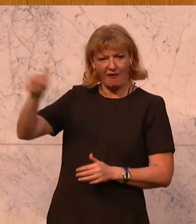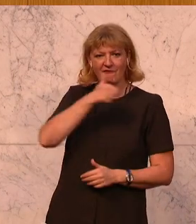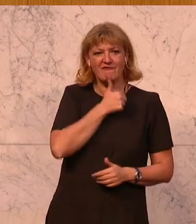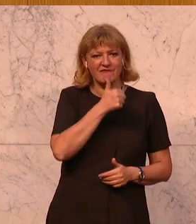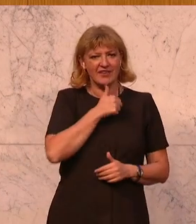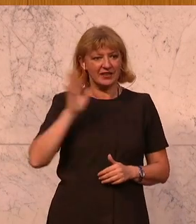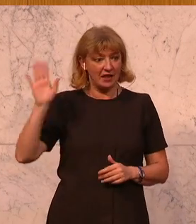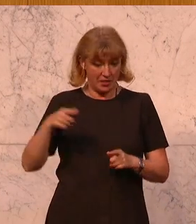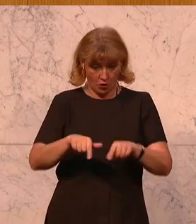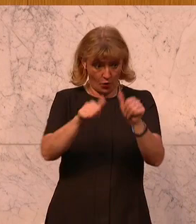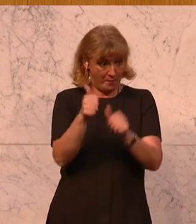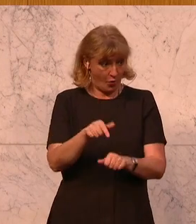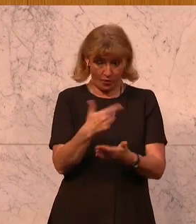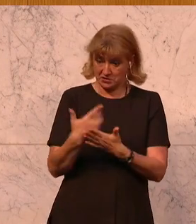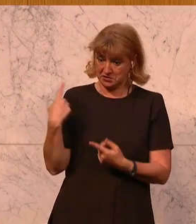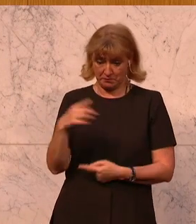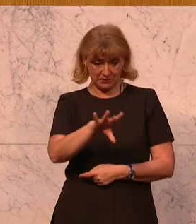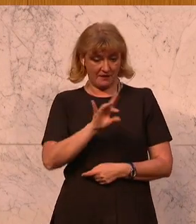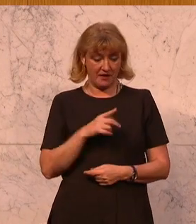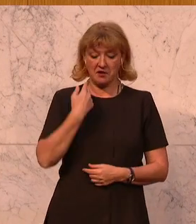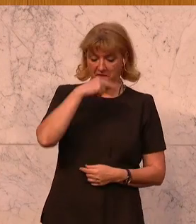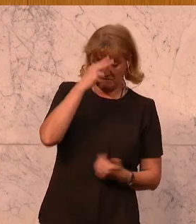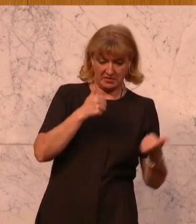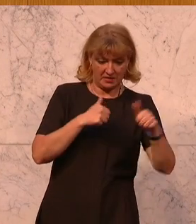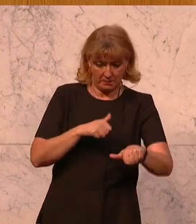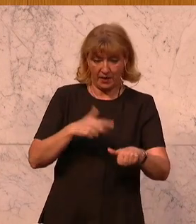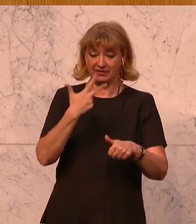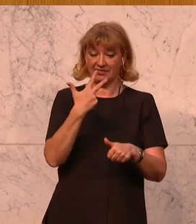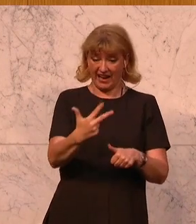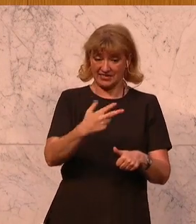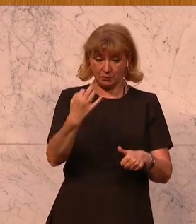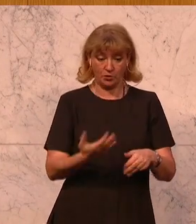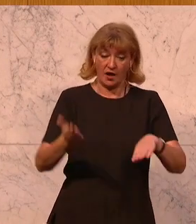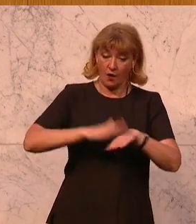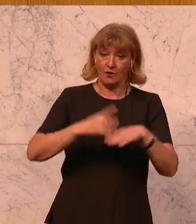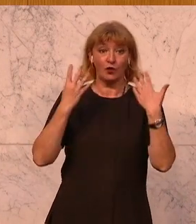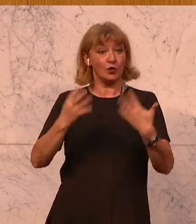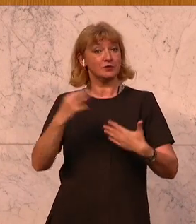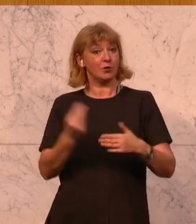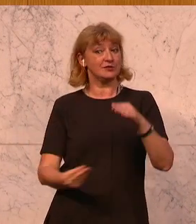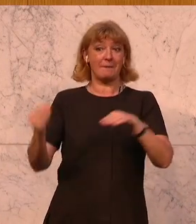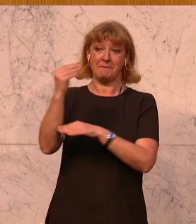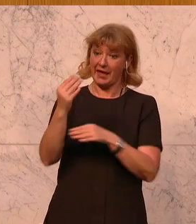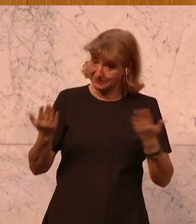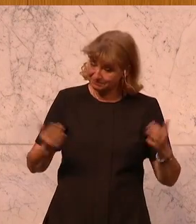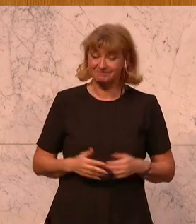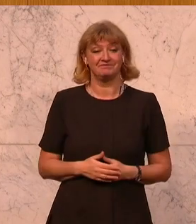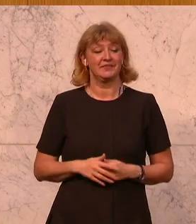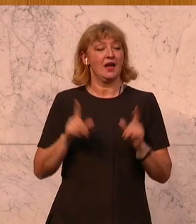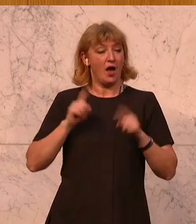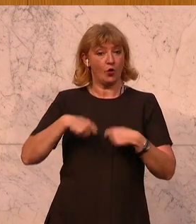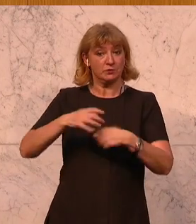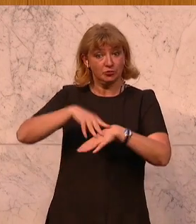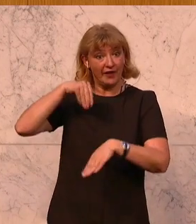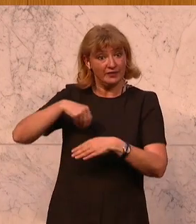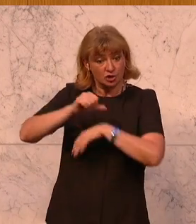durch dieses Modell, das sie gewählt haben, hat sich die Väterbeteiligung von 30% auf 90% erhöht. Es gibt auch eine schwedische